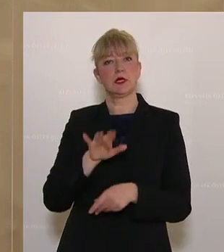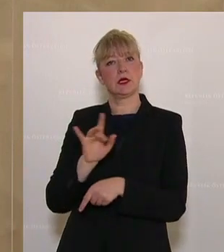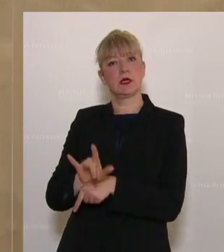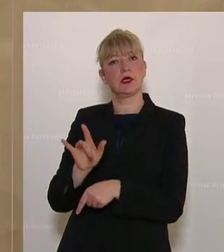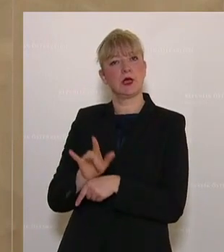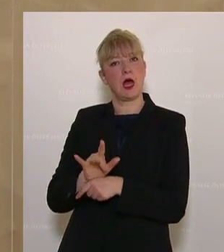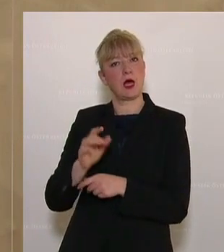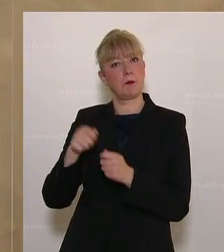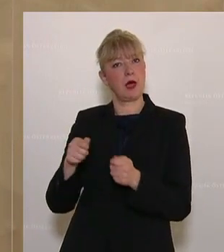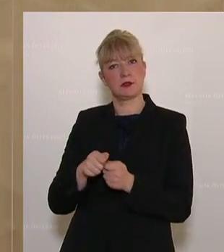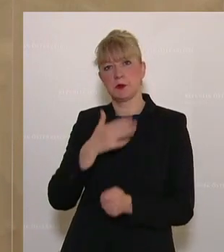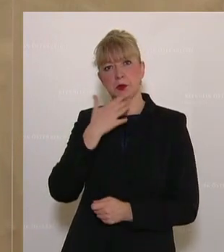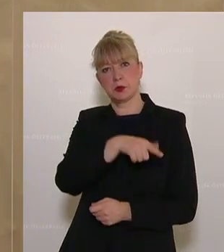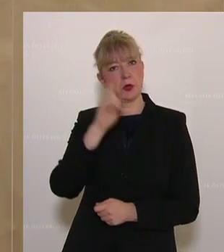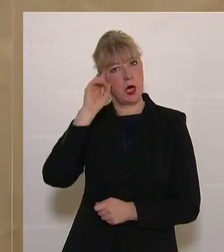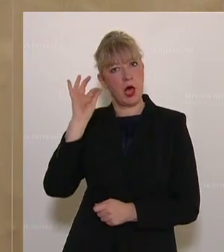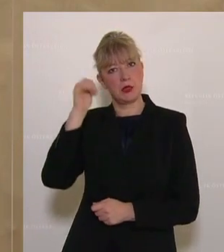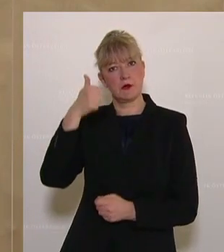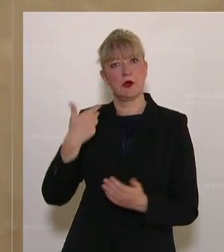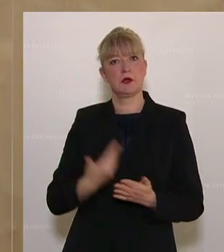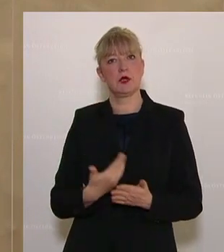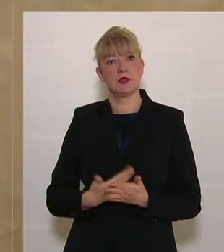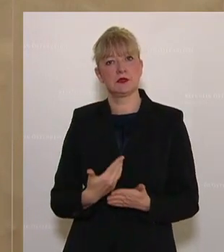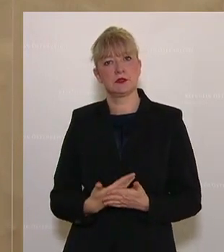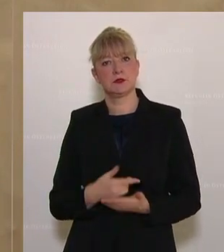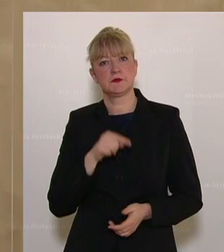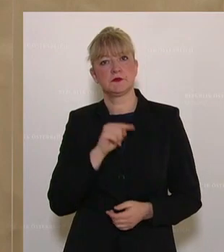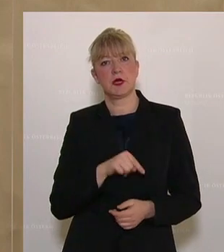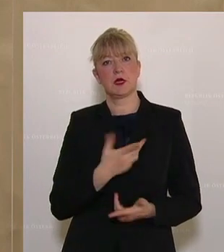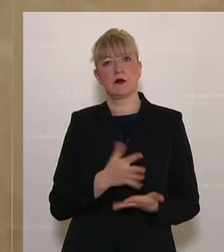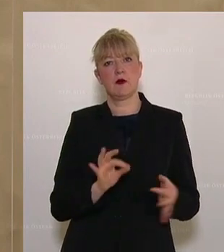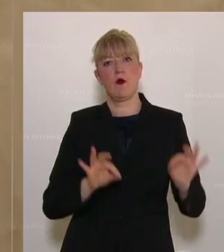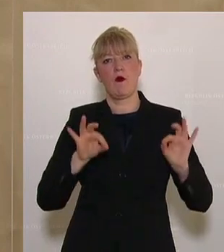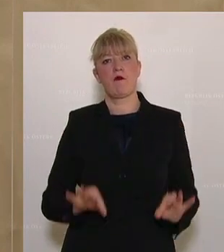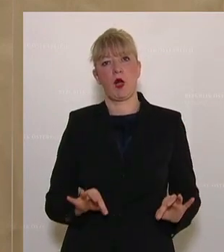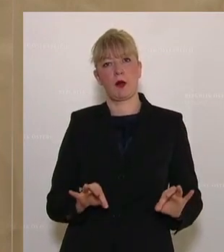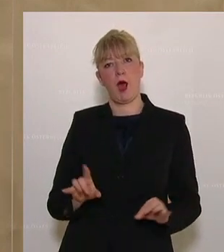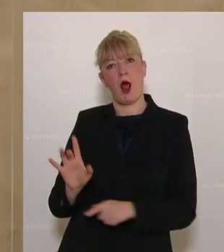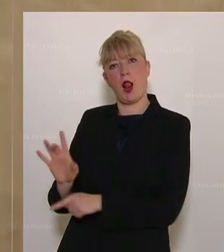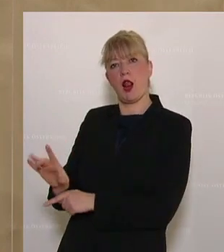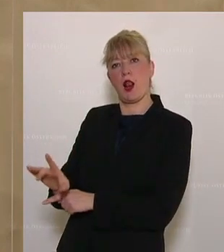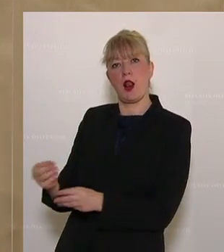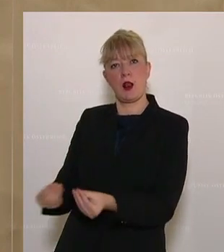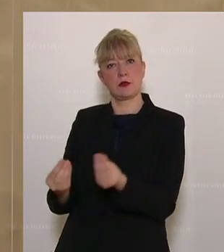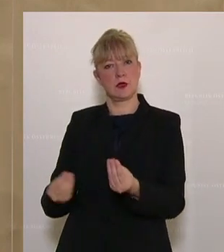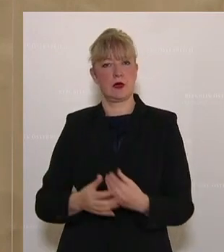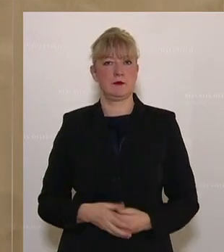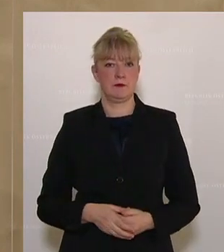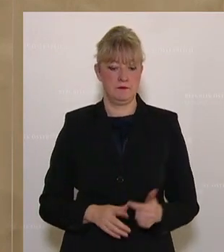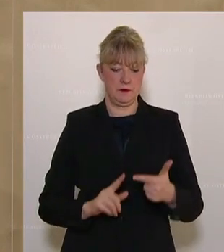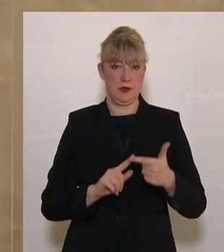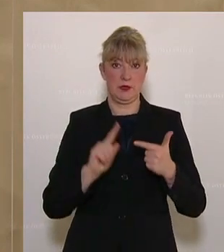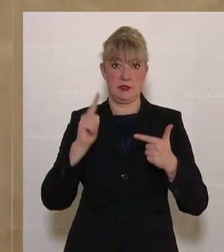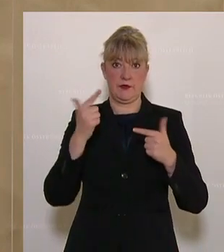Maßnahme mehr eingefallen, also hat er sich auf das Formale verlegt. Das